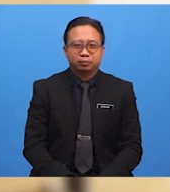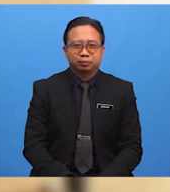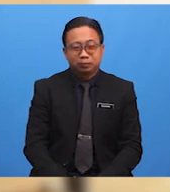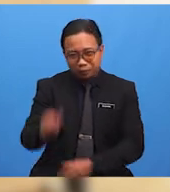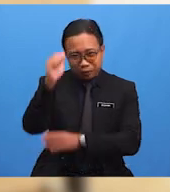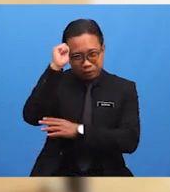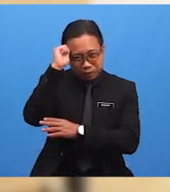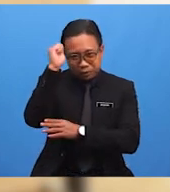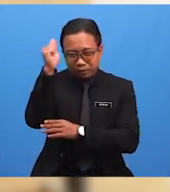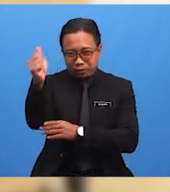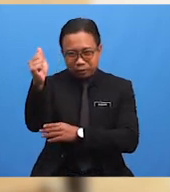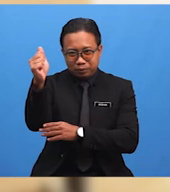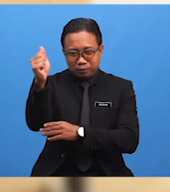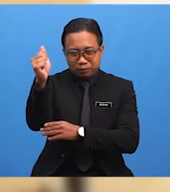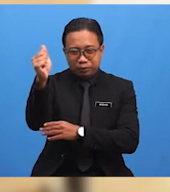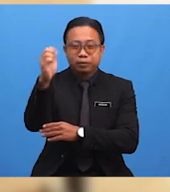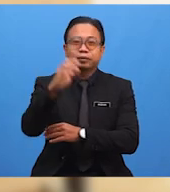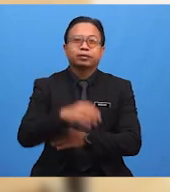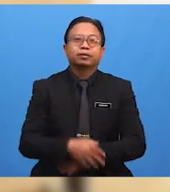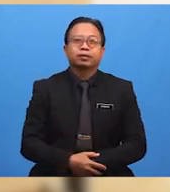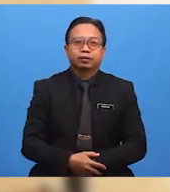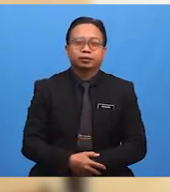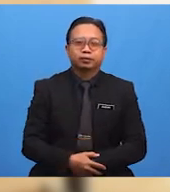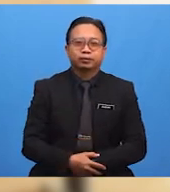Al-Fatihah